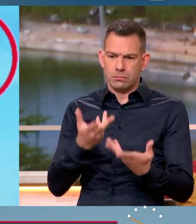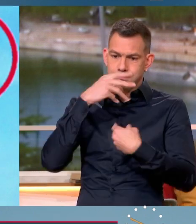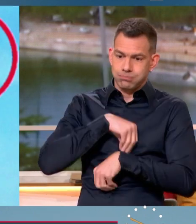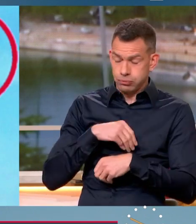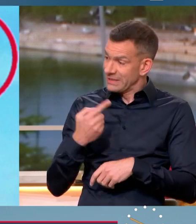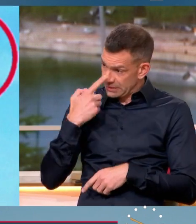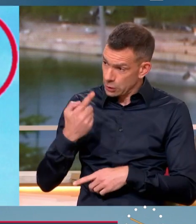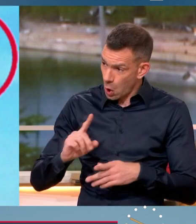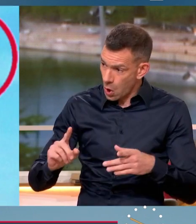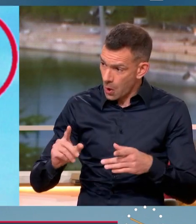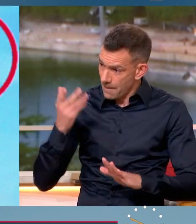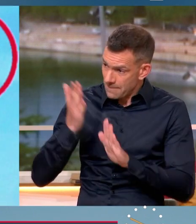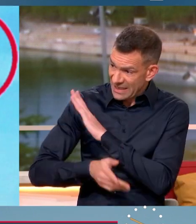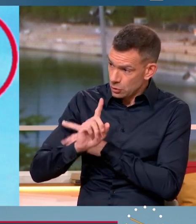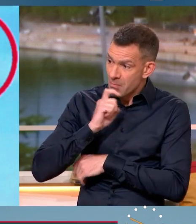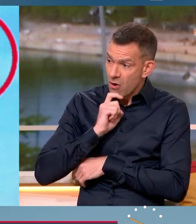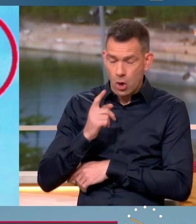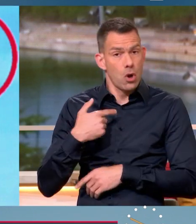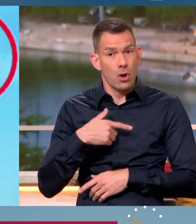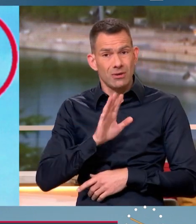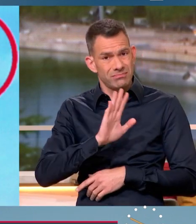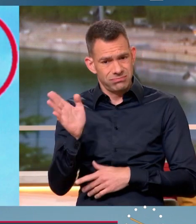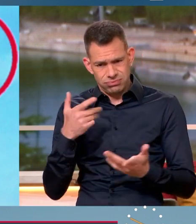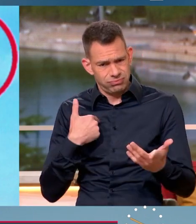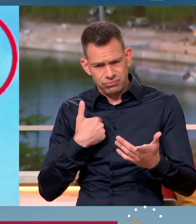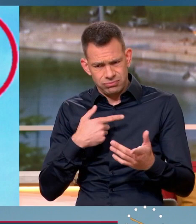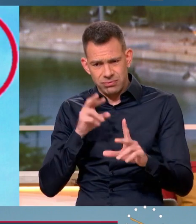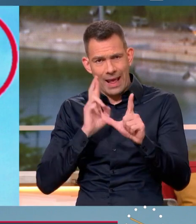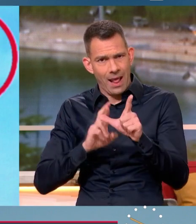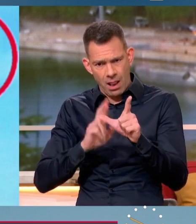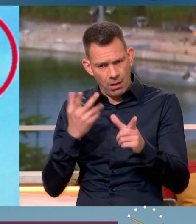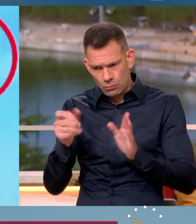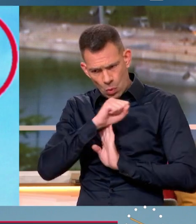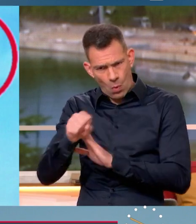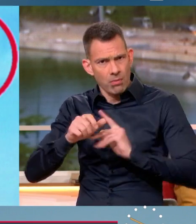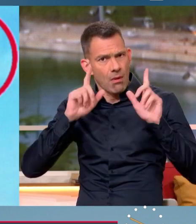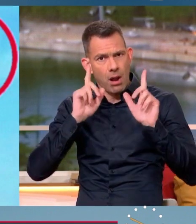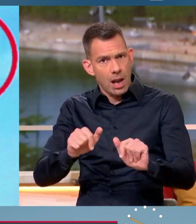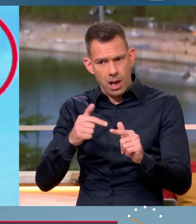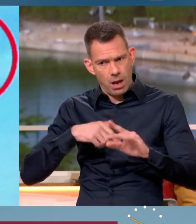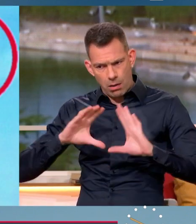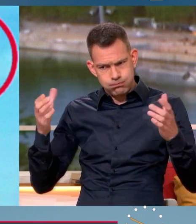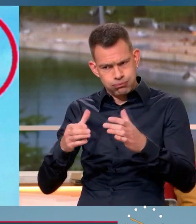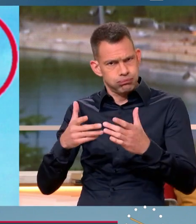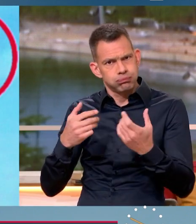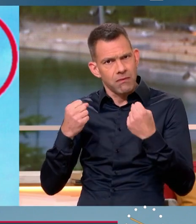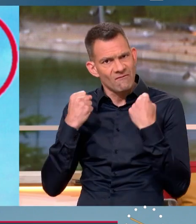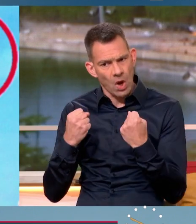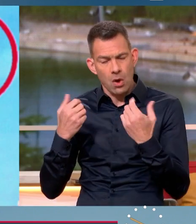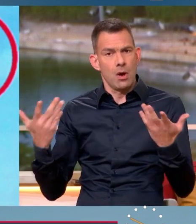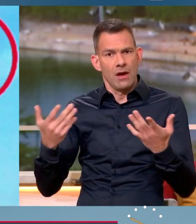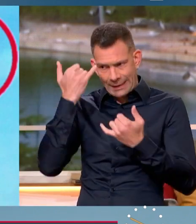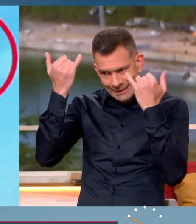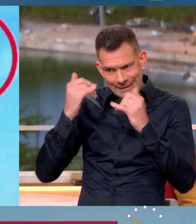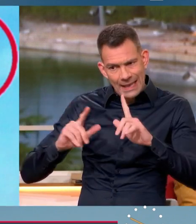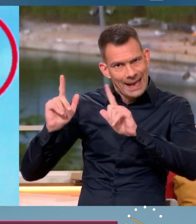le débat. L'autorité, l'identité, la liberté, la droite. perdu pour les Républicains. Bien sûr, la droite existe dans son ensemble. est forte. Ses idées